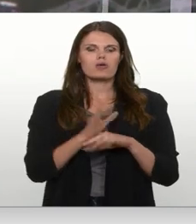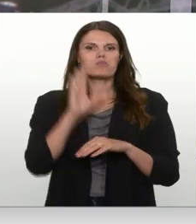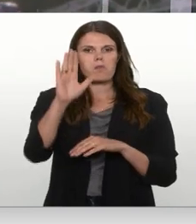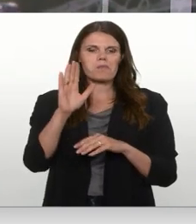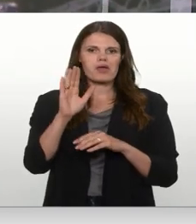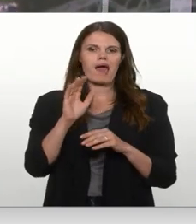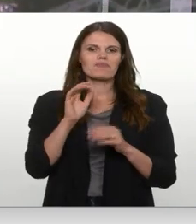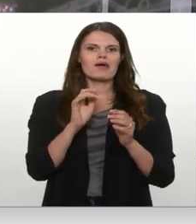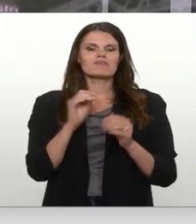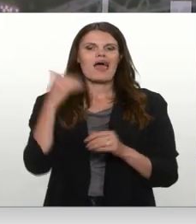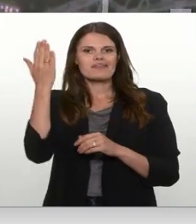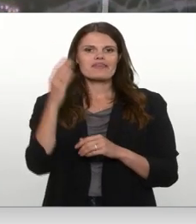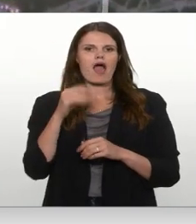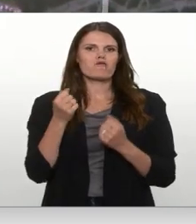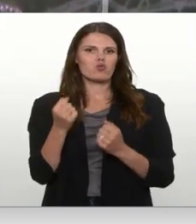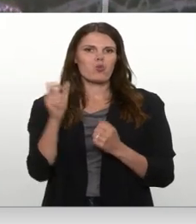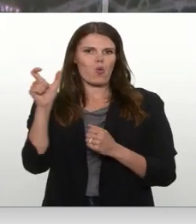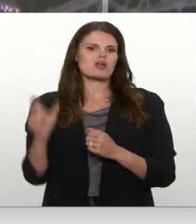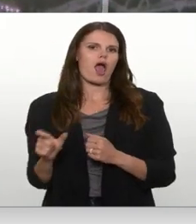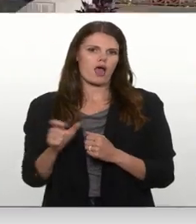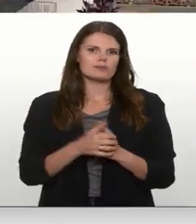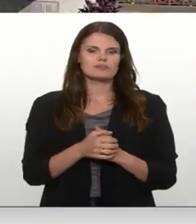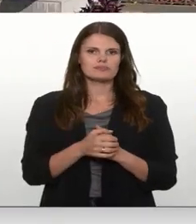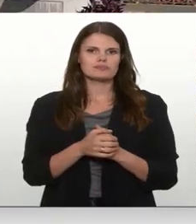Dijāna Aboltiņa no Zemgalds reģionālās televīzijas.